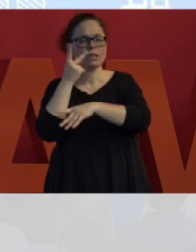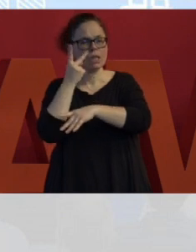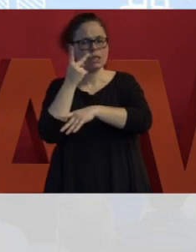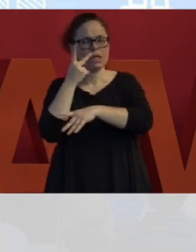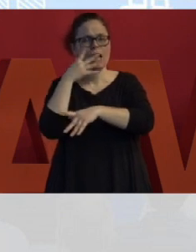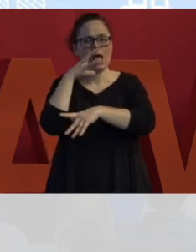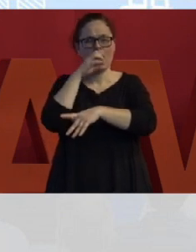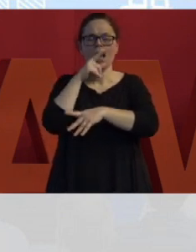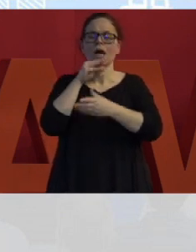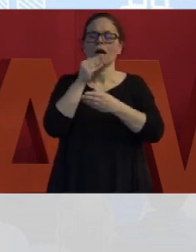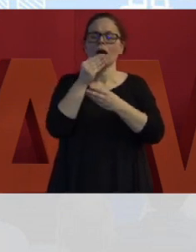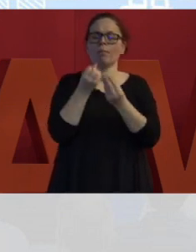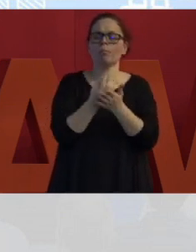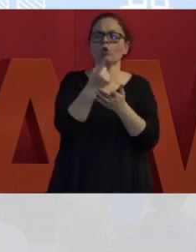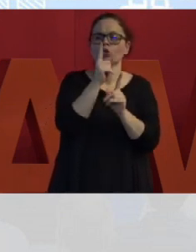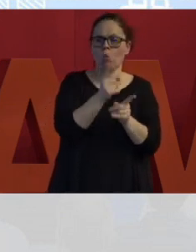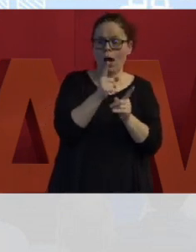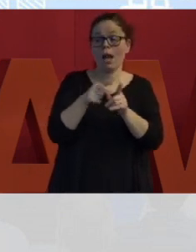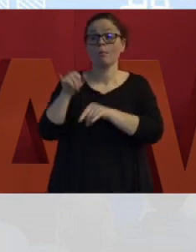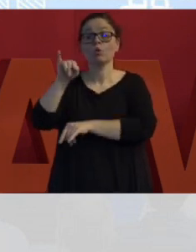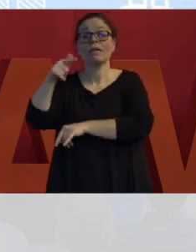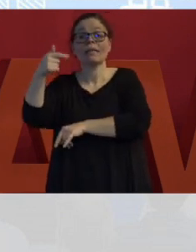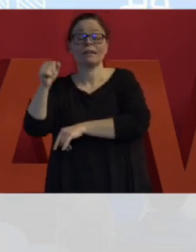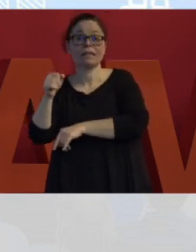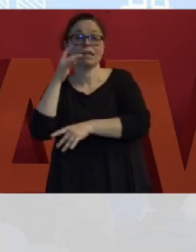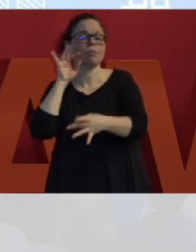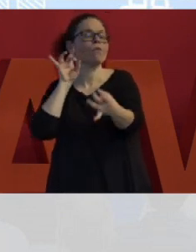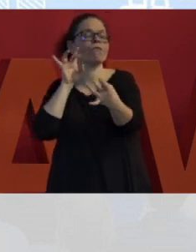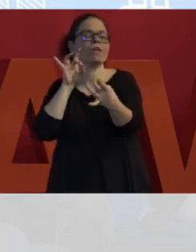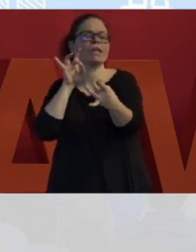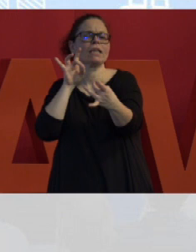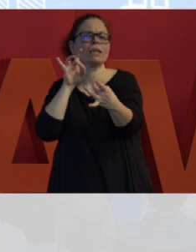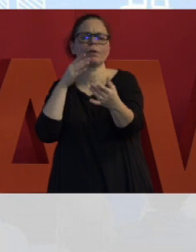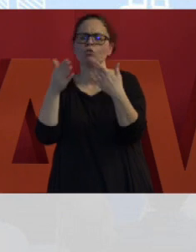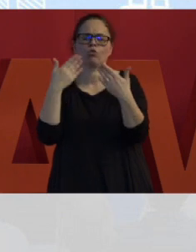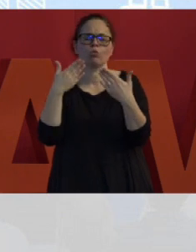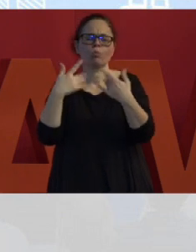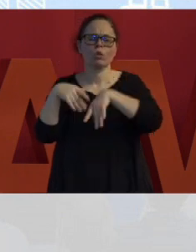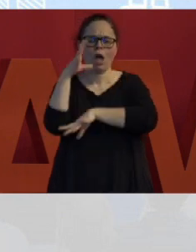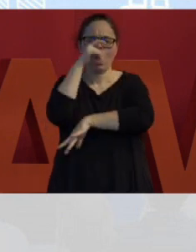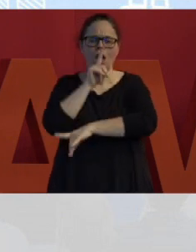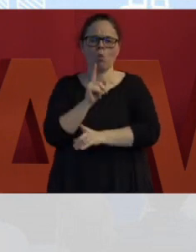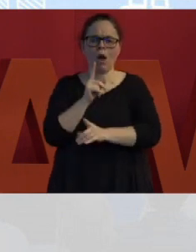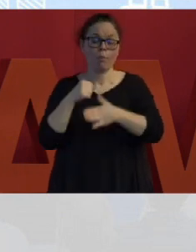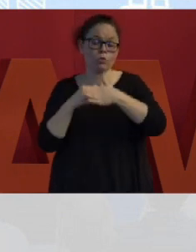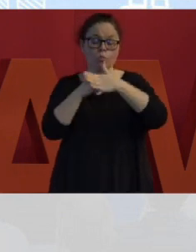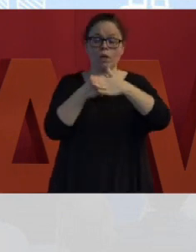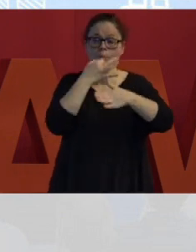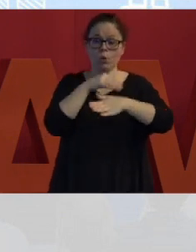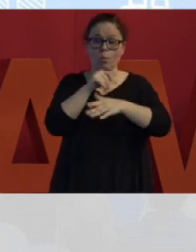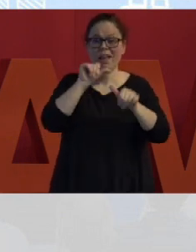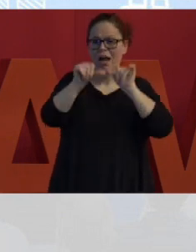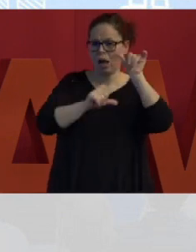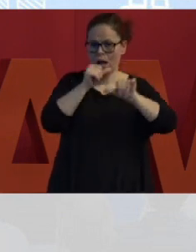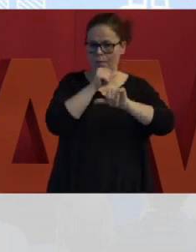crescendo e all'IT di raccogliere feedback immediati e di essere di supporto per eventuali cambiamenti.